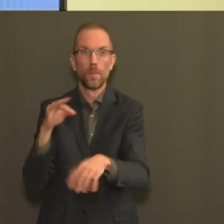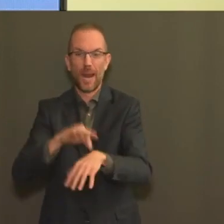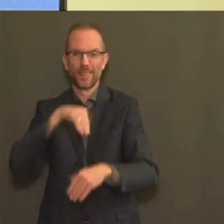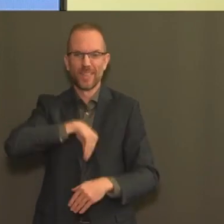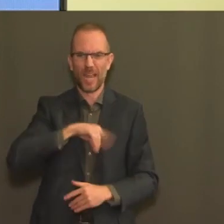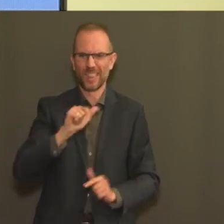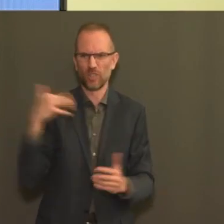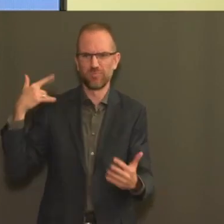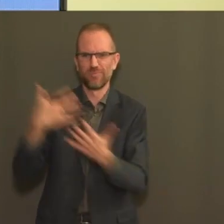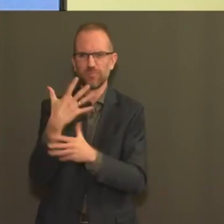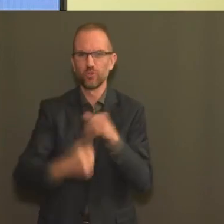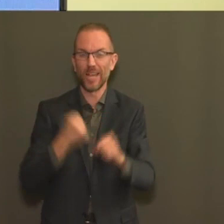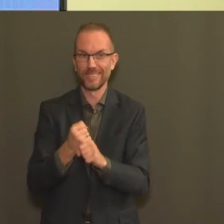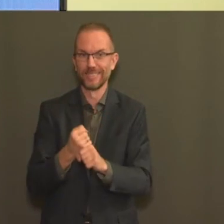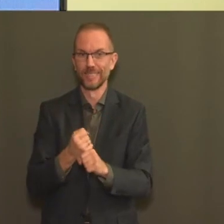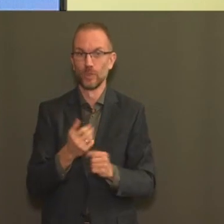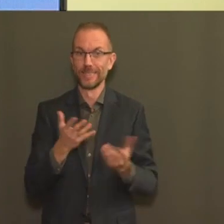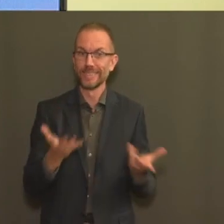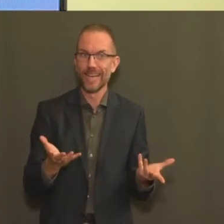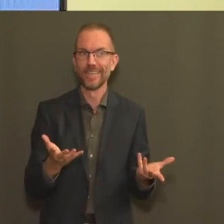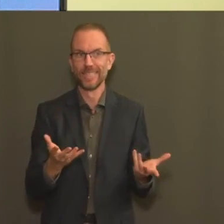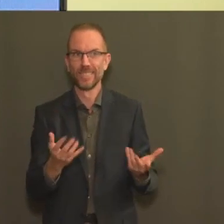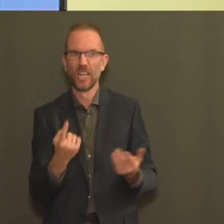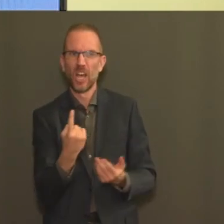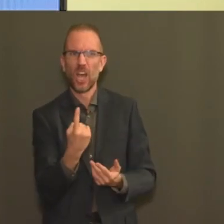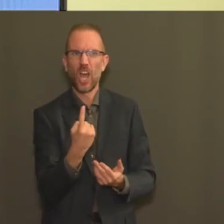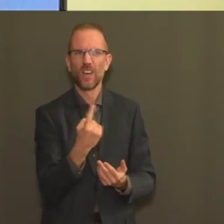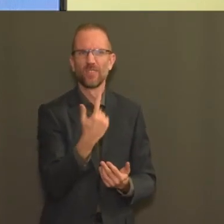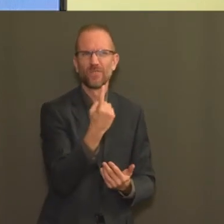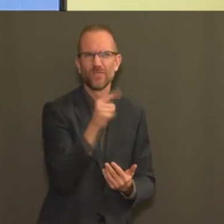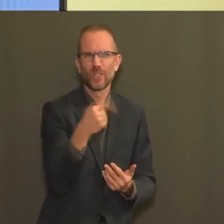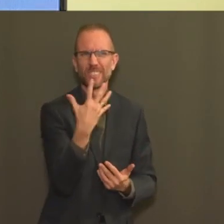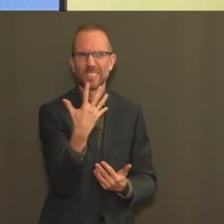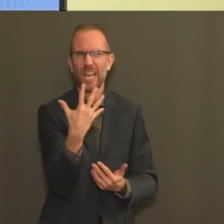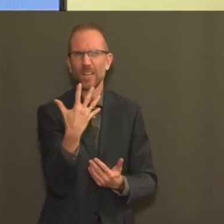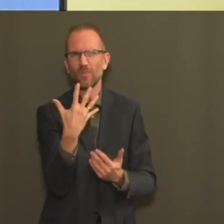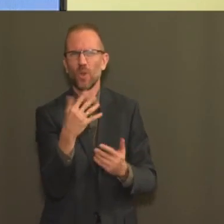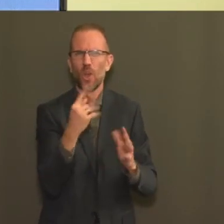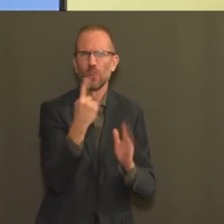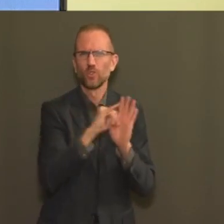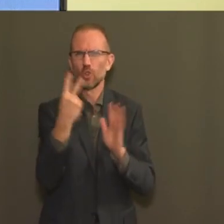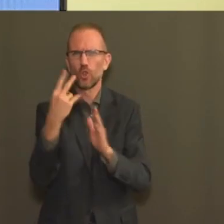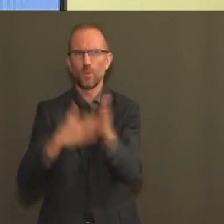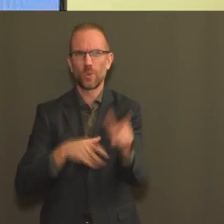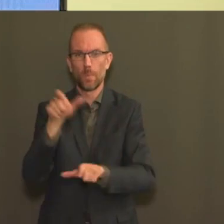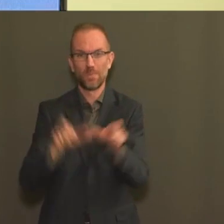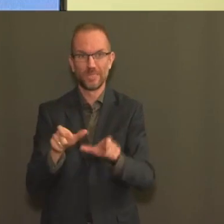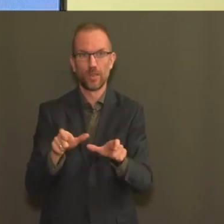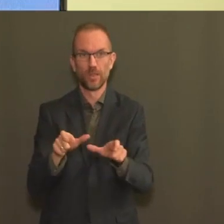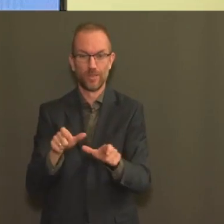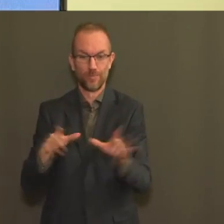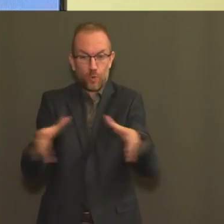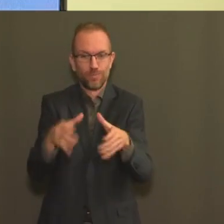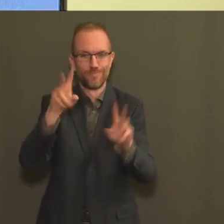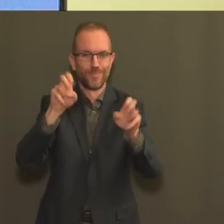ceci constitue probablement quelque part entre 1,5 et 2 millions de personnes. Ce n'est donc qu'après la